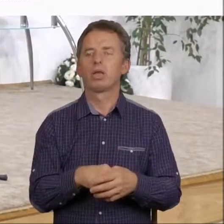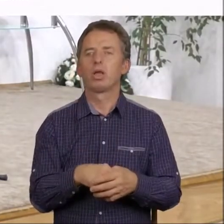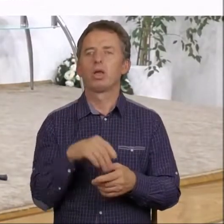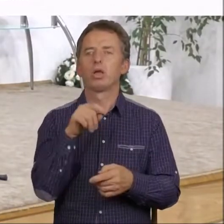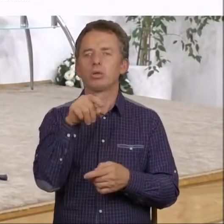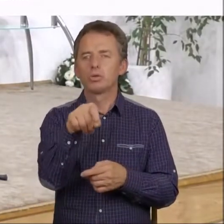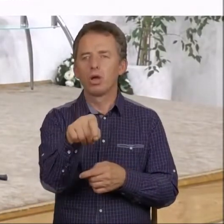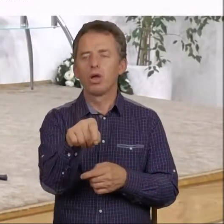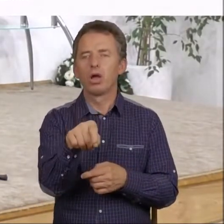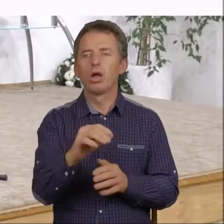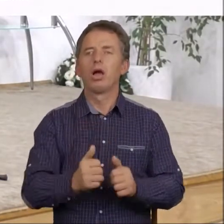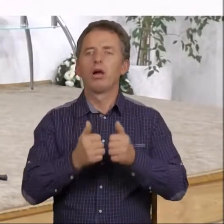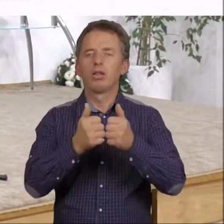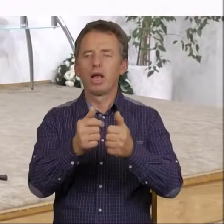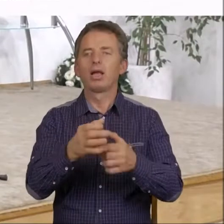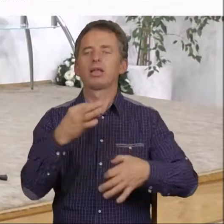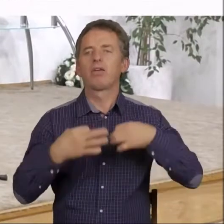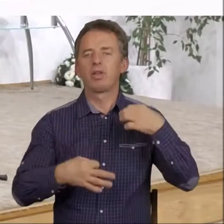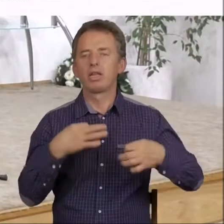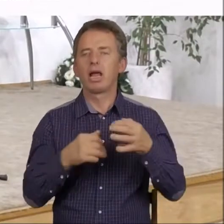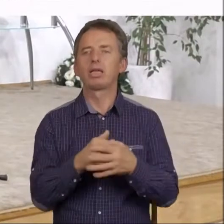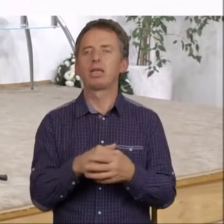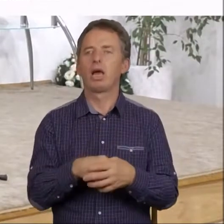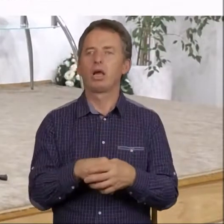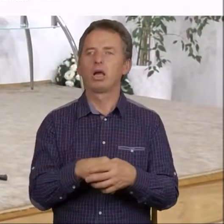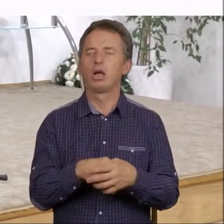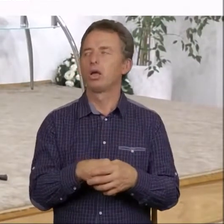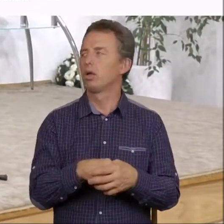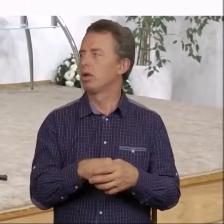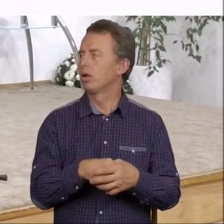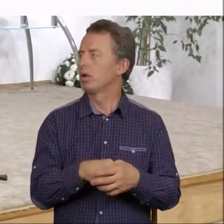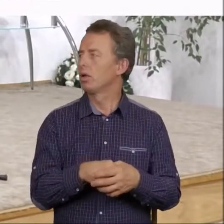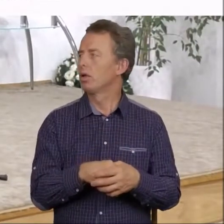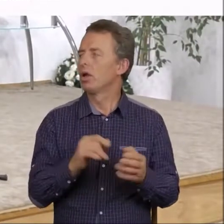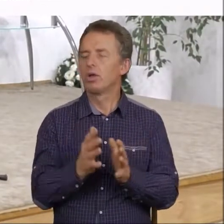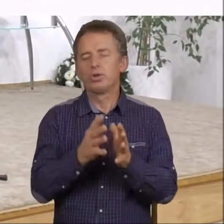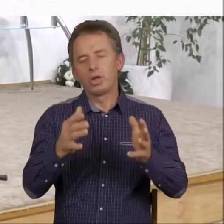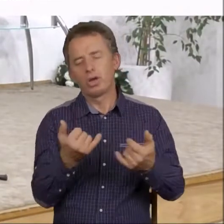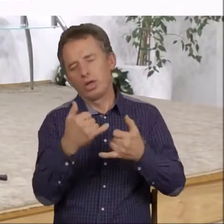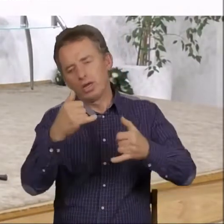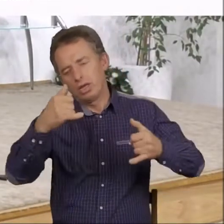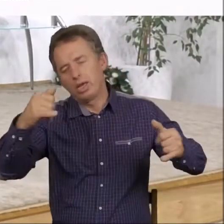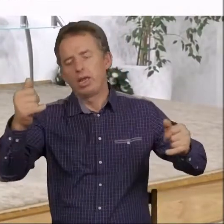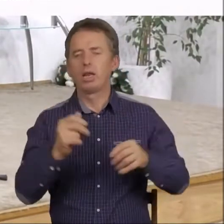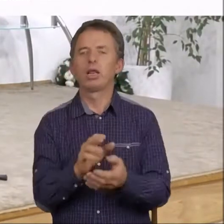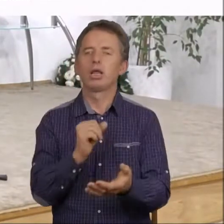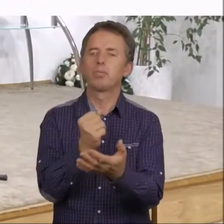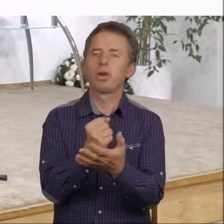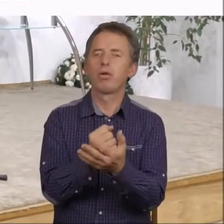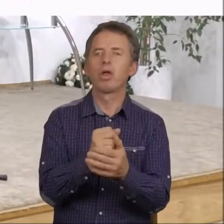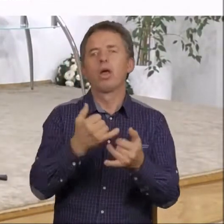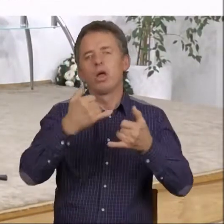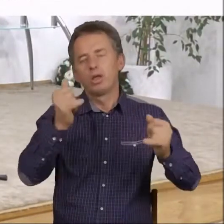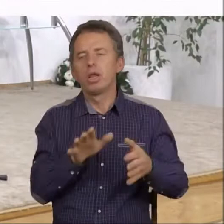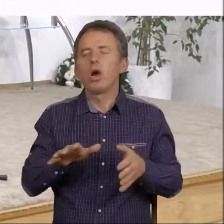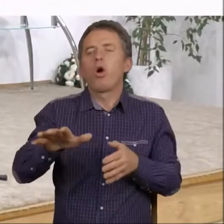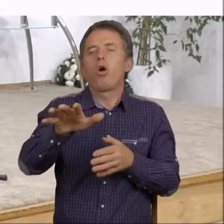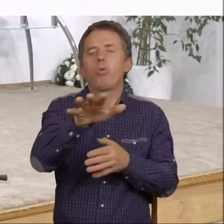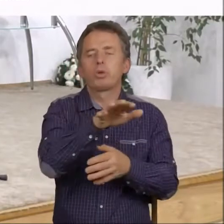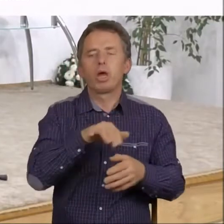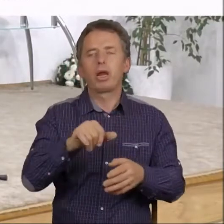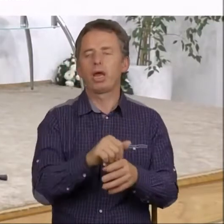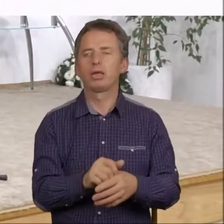Ta destabilizacja widoczna jest w szeregu innych kwestiach, w szeregu innych obszarach.